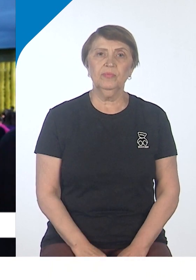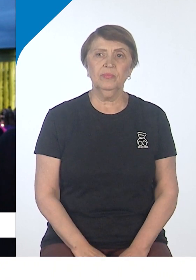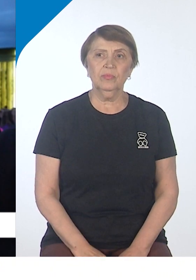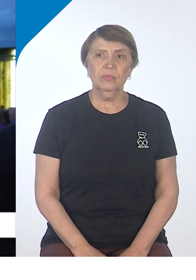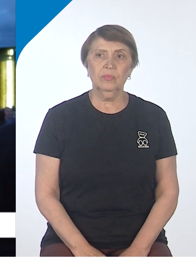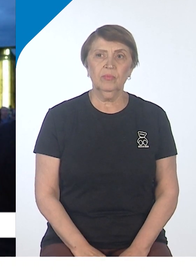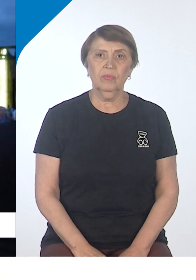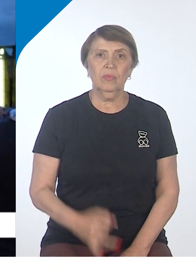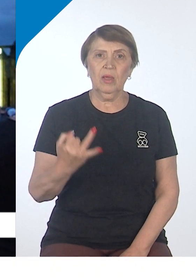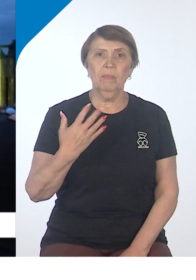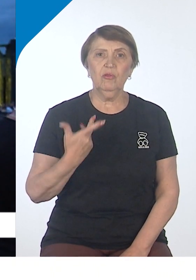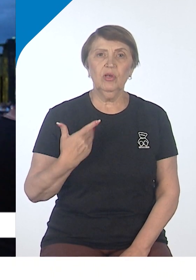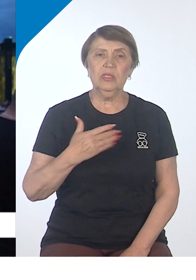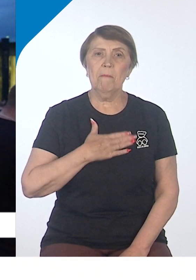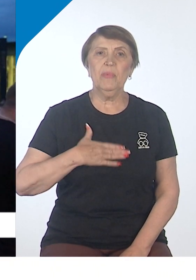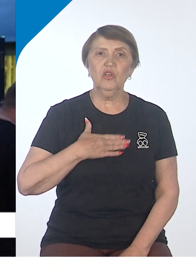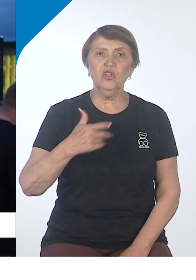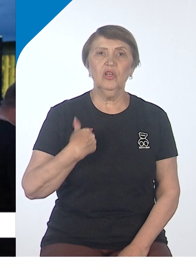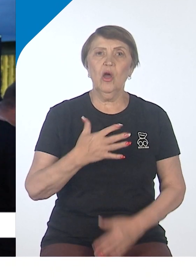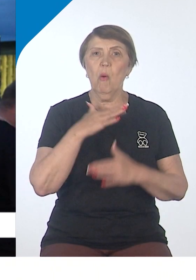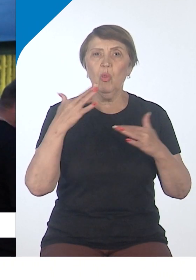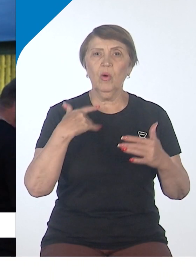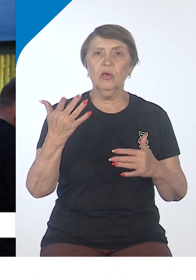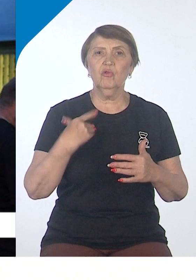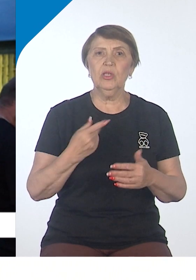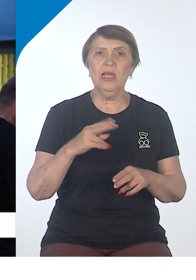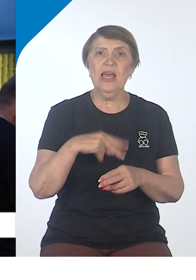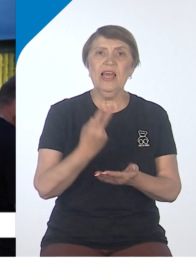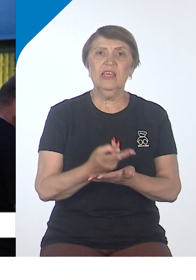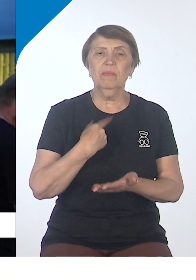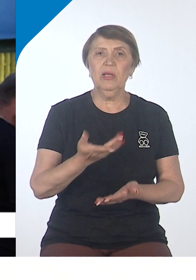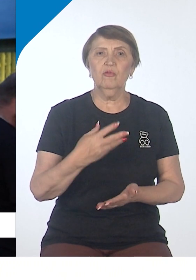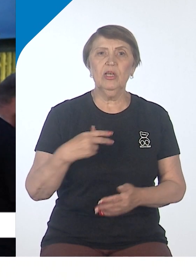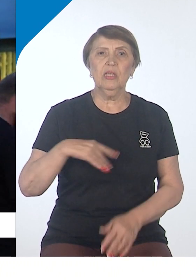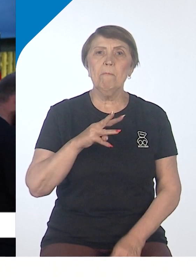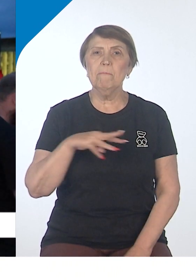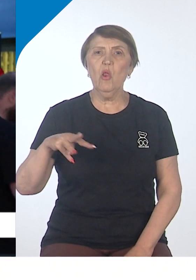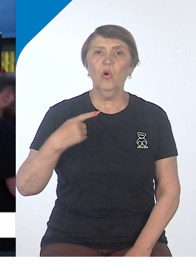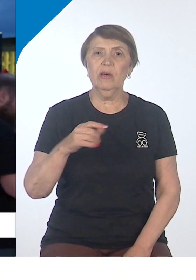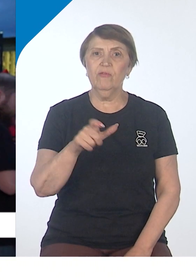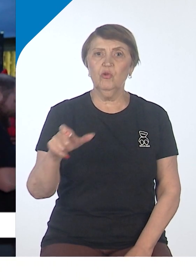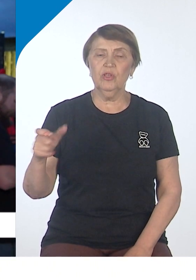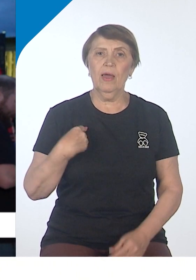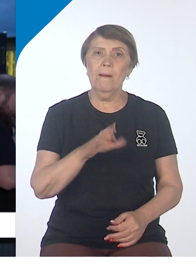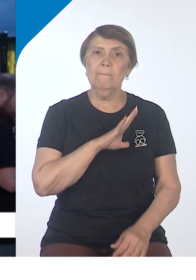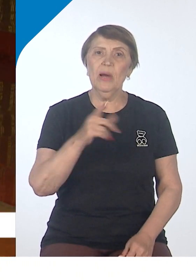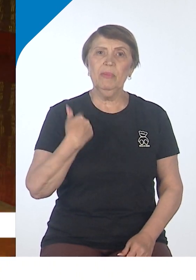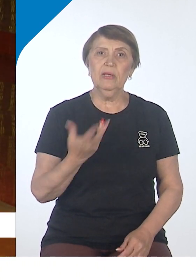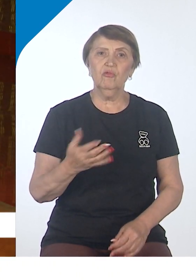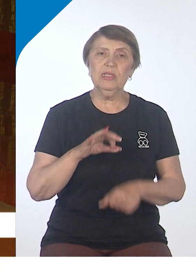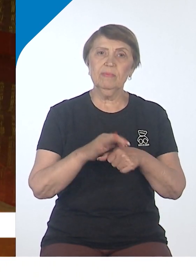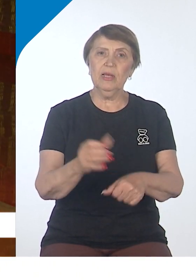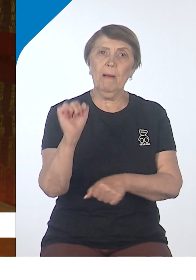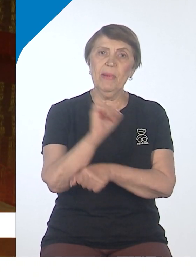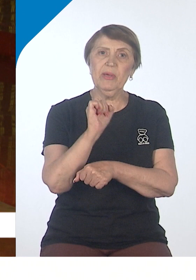Мы пережили гибель миллионов людей. Страшные трагедии. Мы были сильны, и мы победили. В